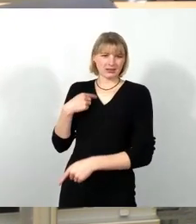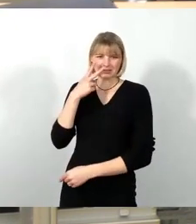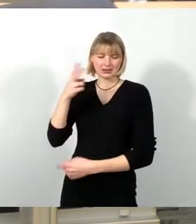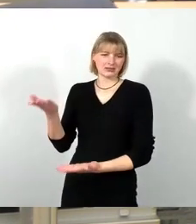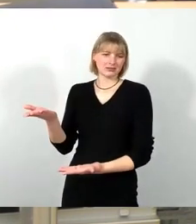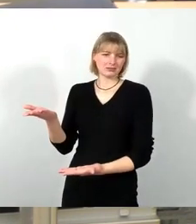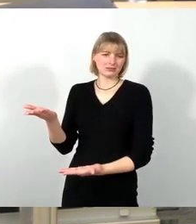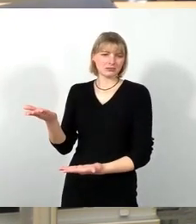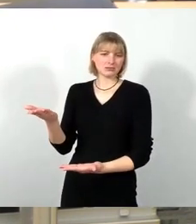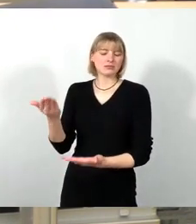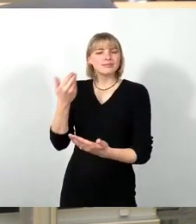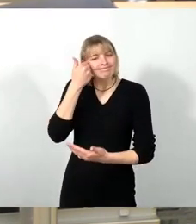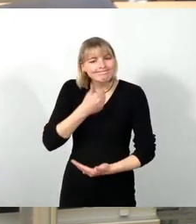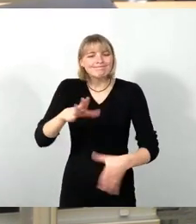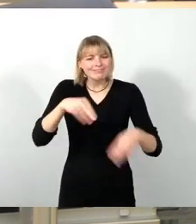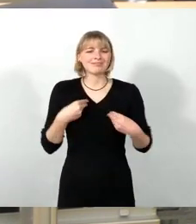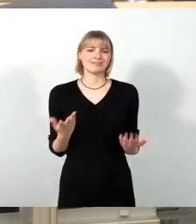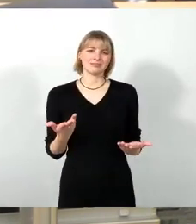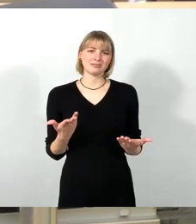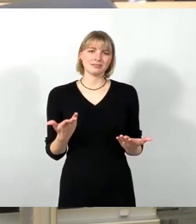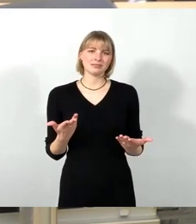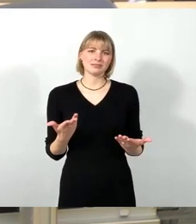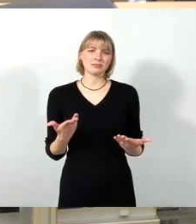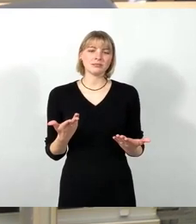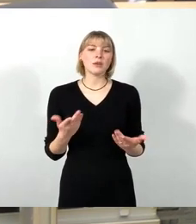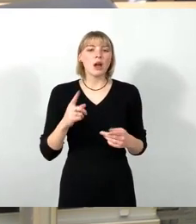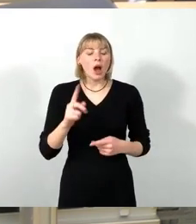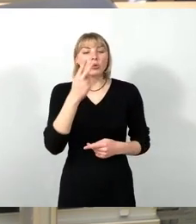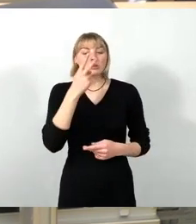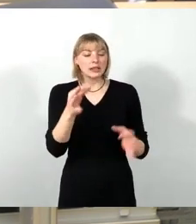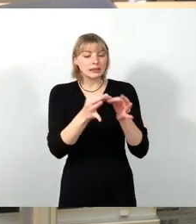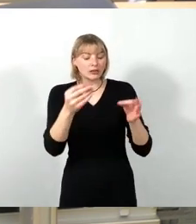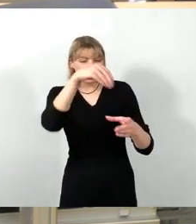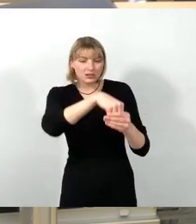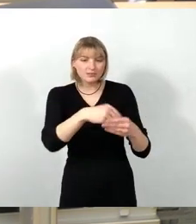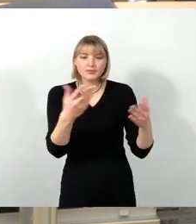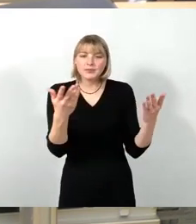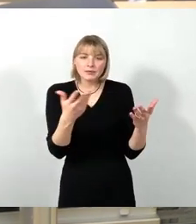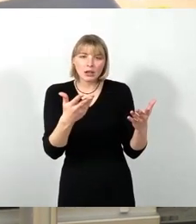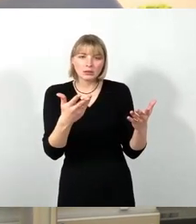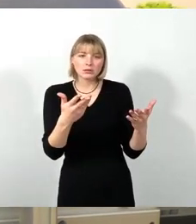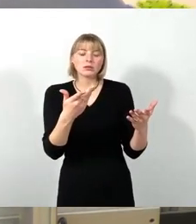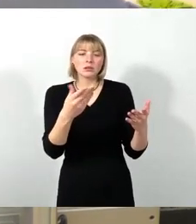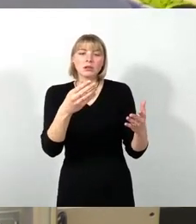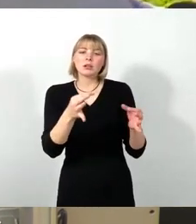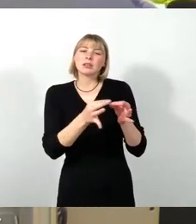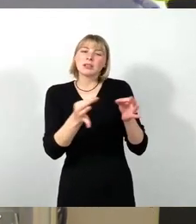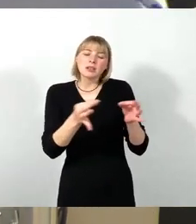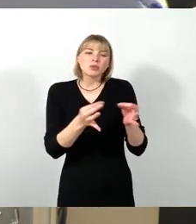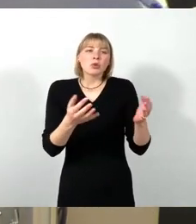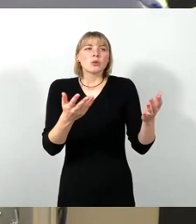das müssen Sie einfach akzeptieren. Und wir sehen auch, dass in dieser Satzung Dinge